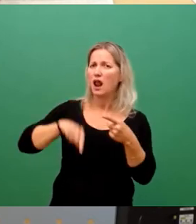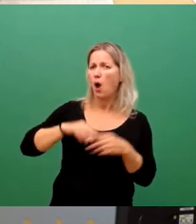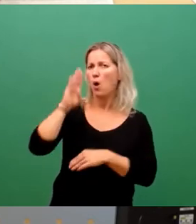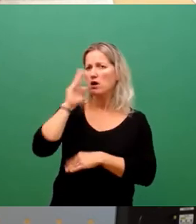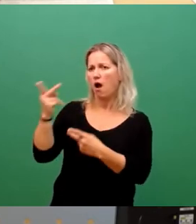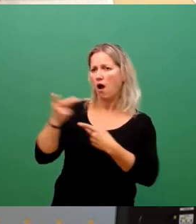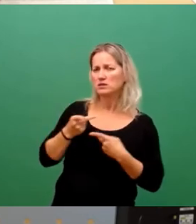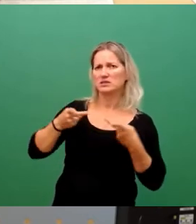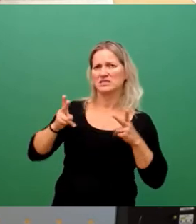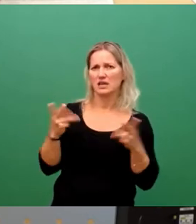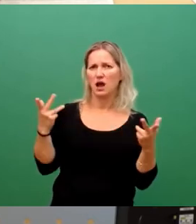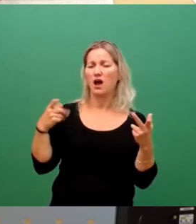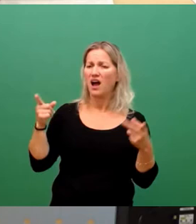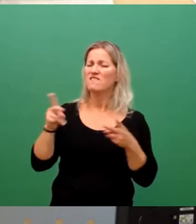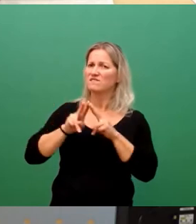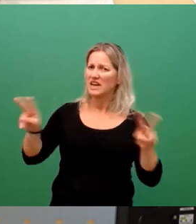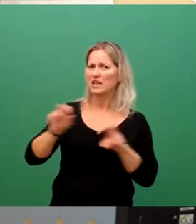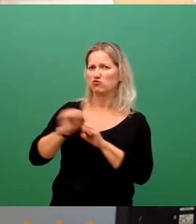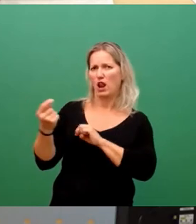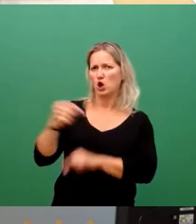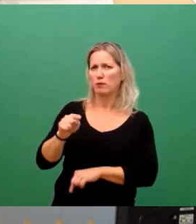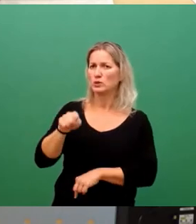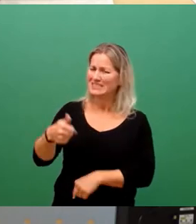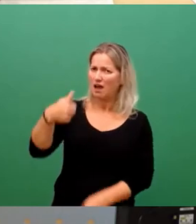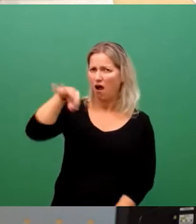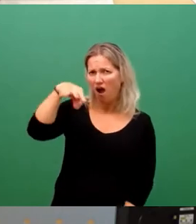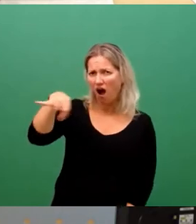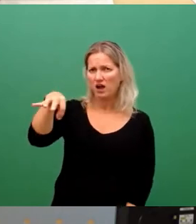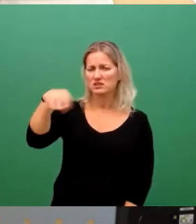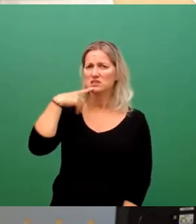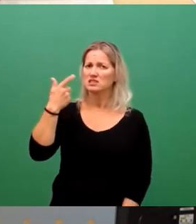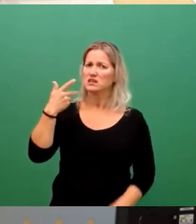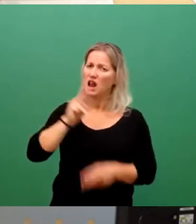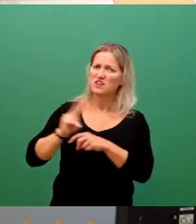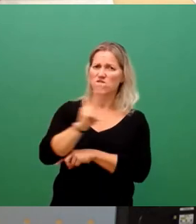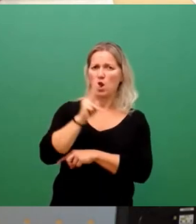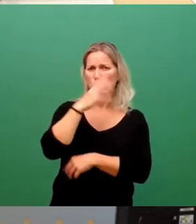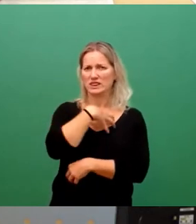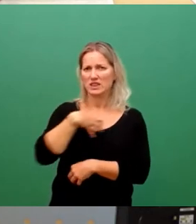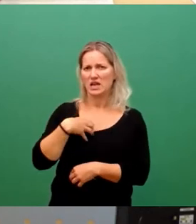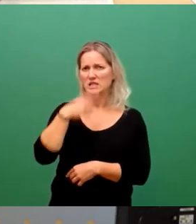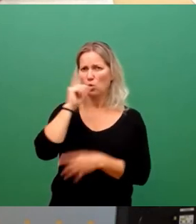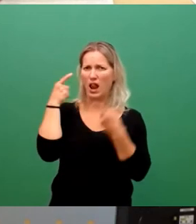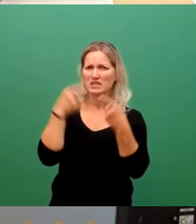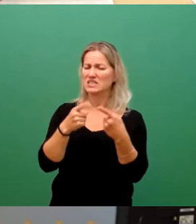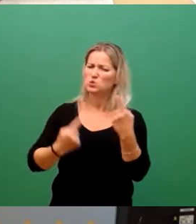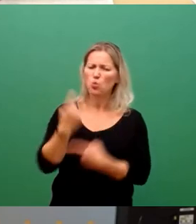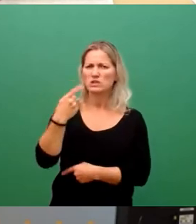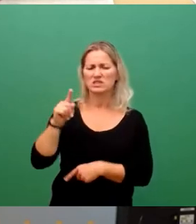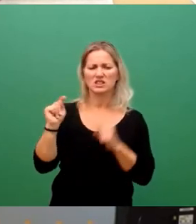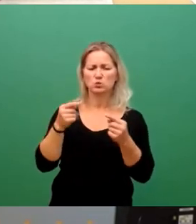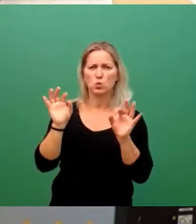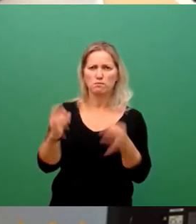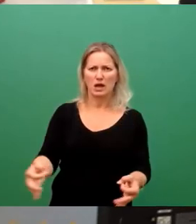haben, dass dieser Frieden schnell kommt. Das ist das Einzige, was wir als Volk und als Dresdner tun können. Und ansonsten ist die Diskussion hier obsolet. Vielen Dank.